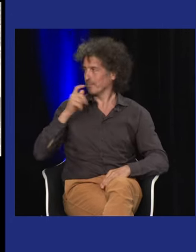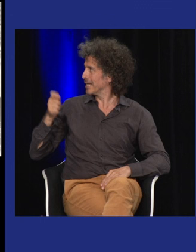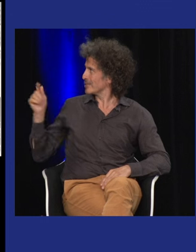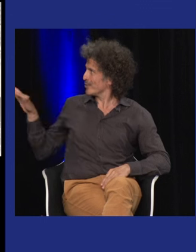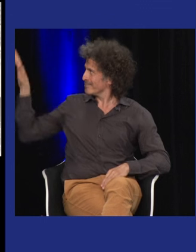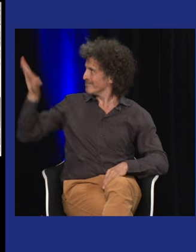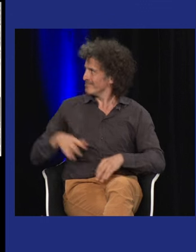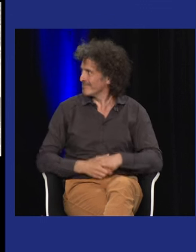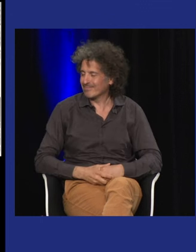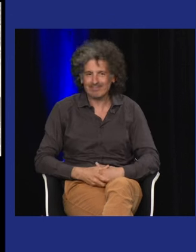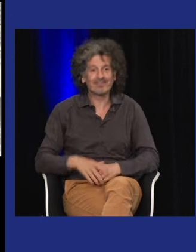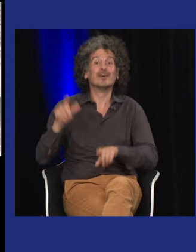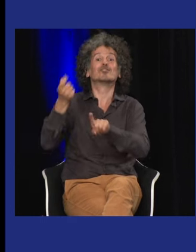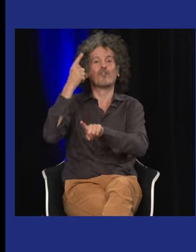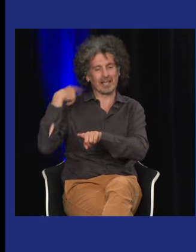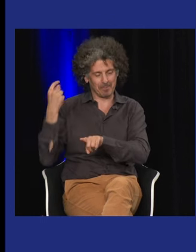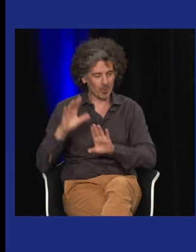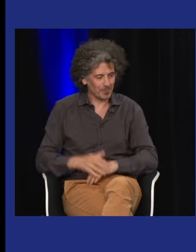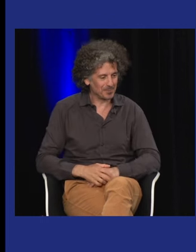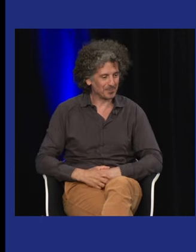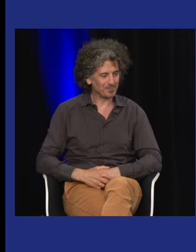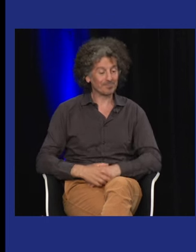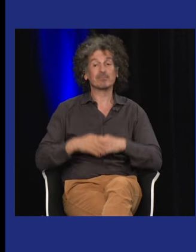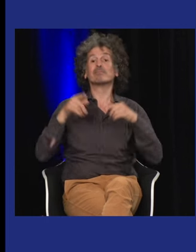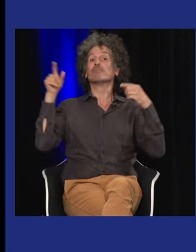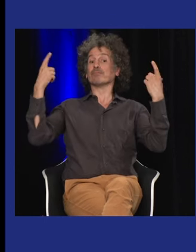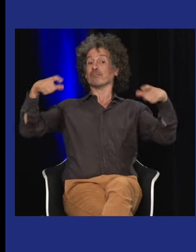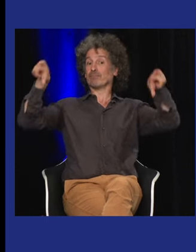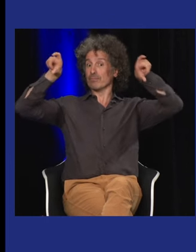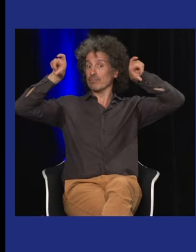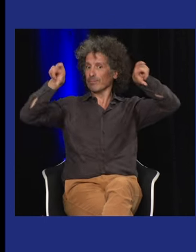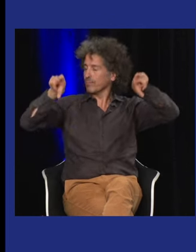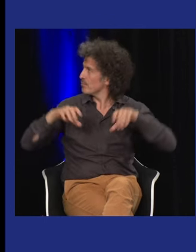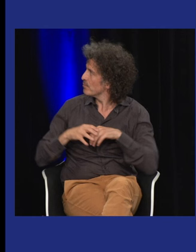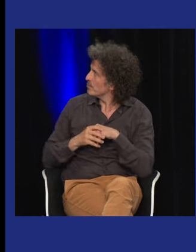et ce sont toutes des personnes sourdes bien sûr sauf Jean Grémion